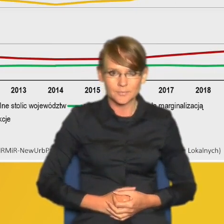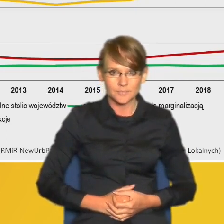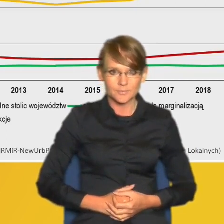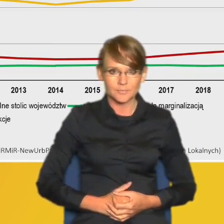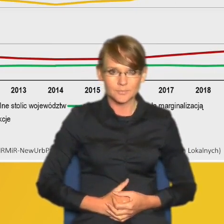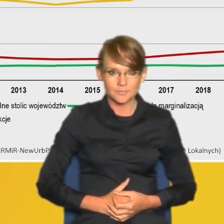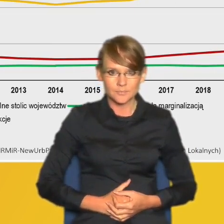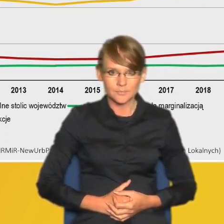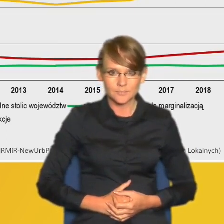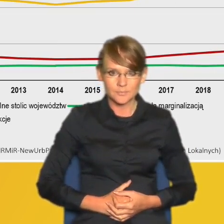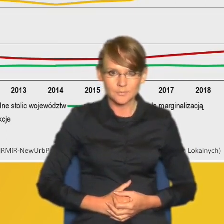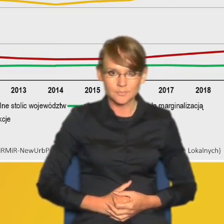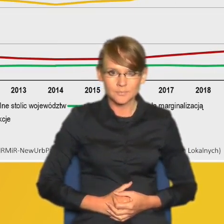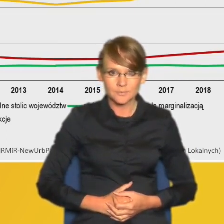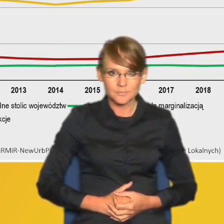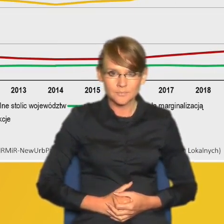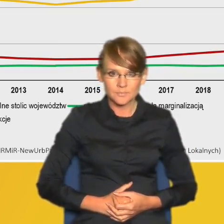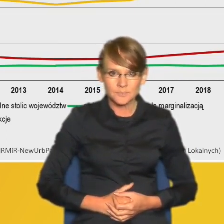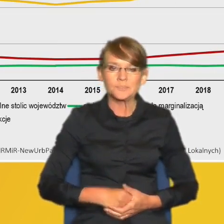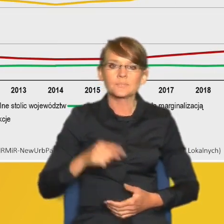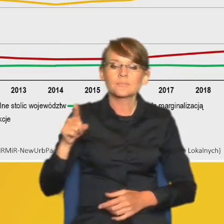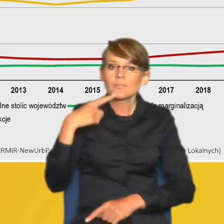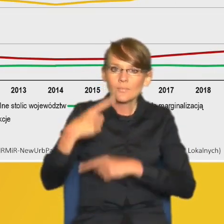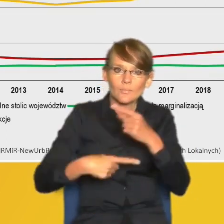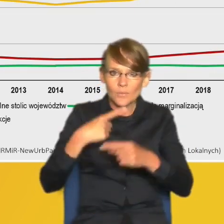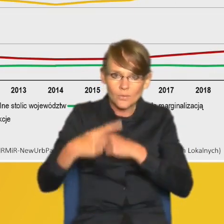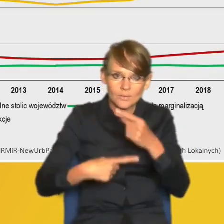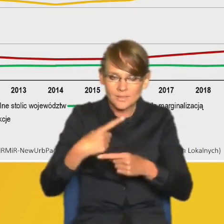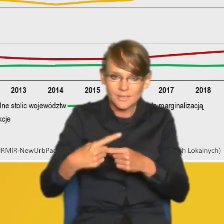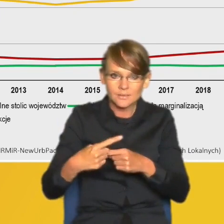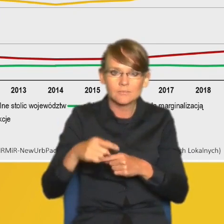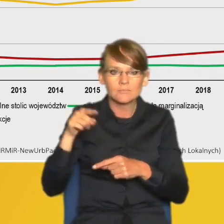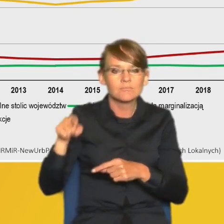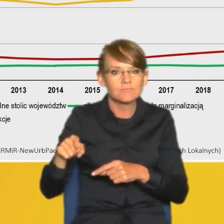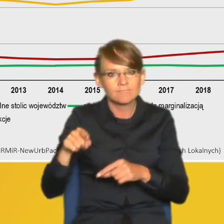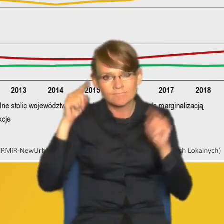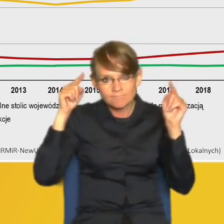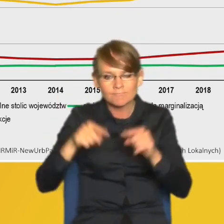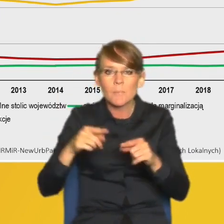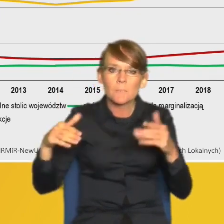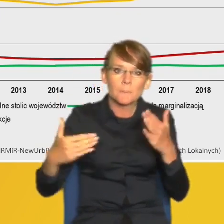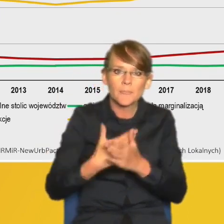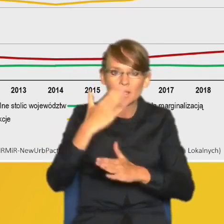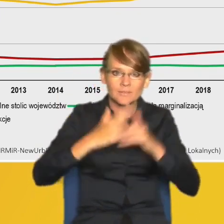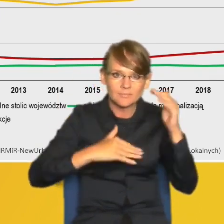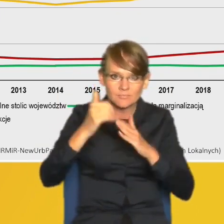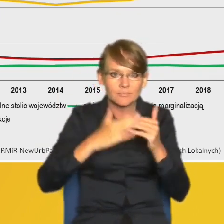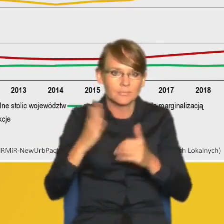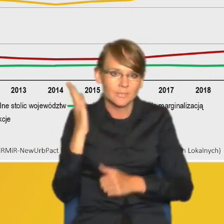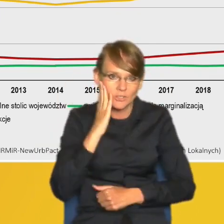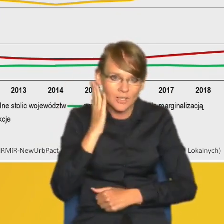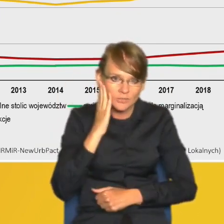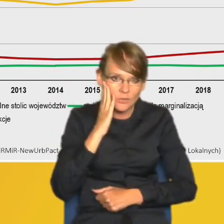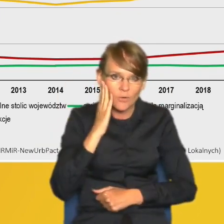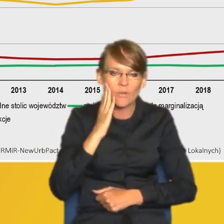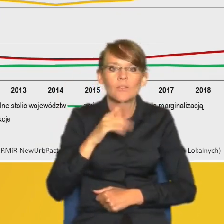Co więcej, te procesy koncentracji nowych inwestycji mieszkaniowych w